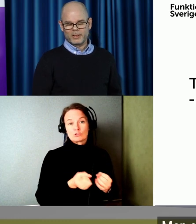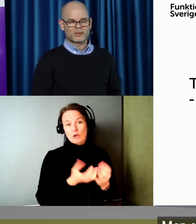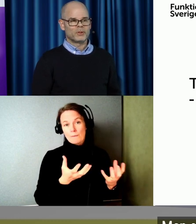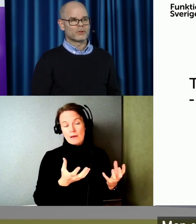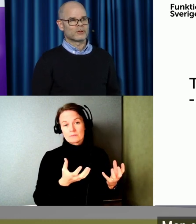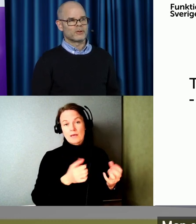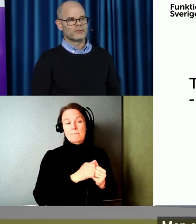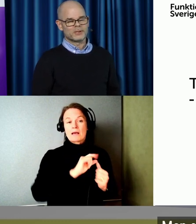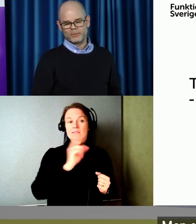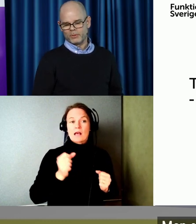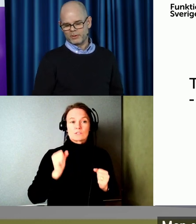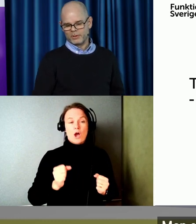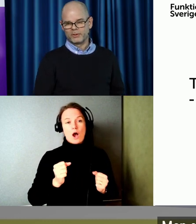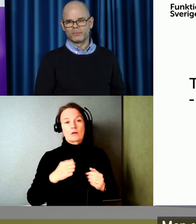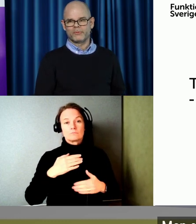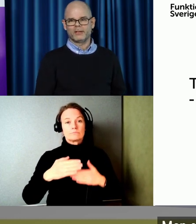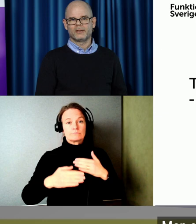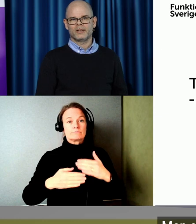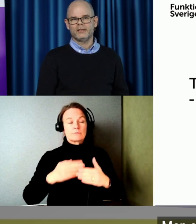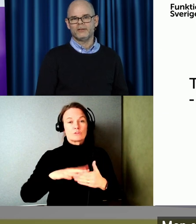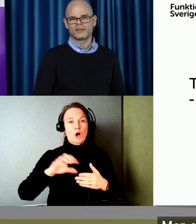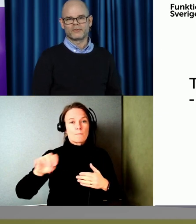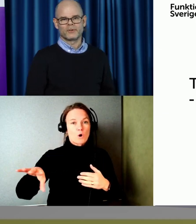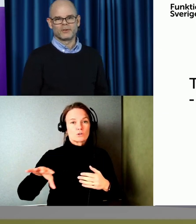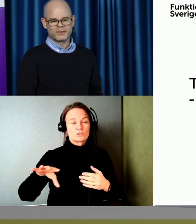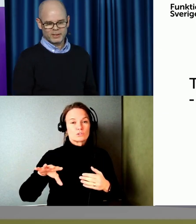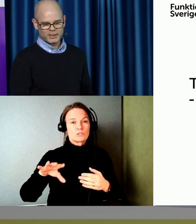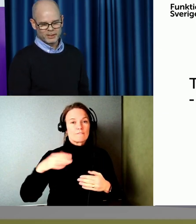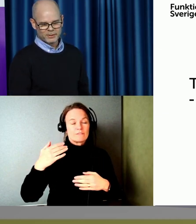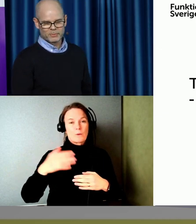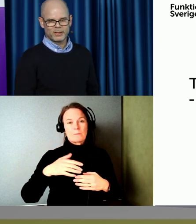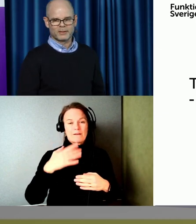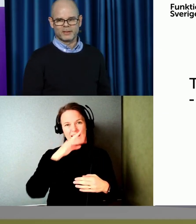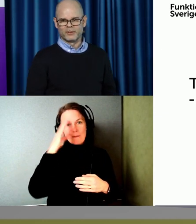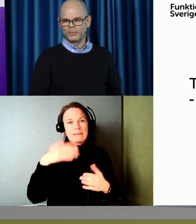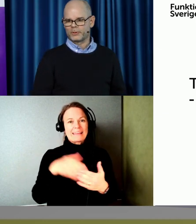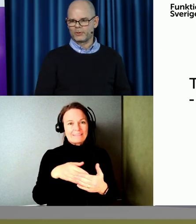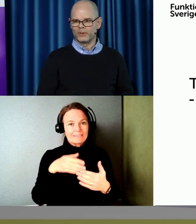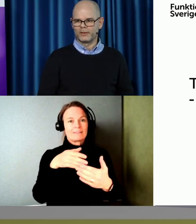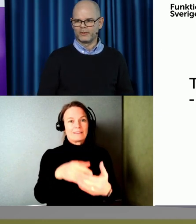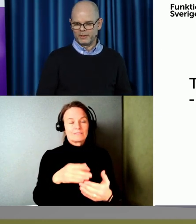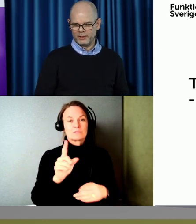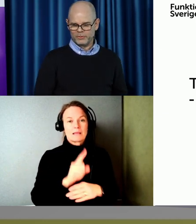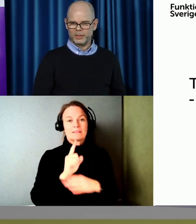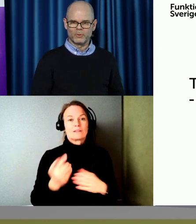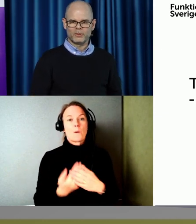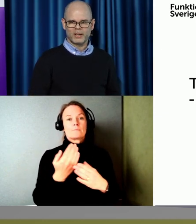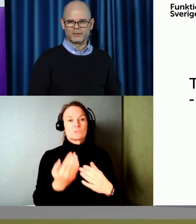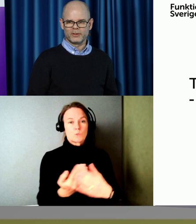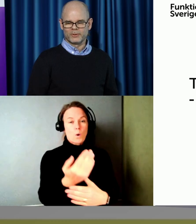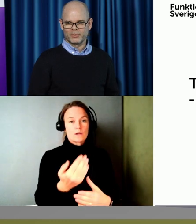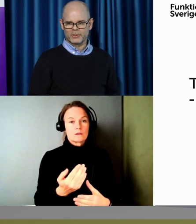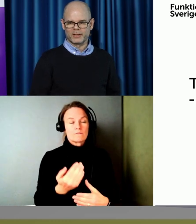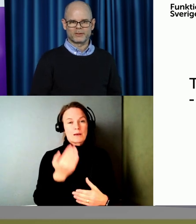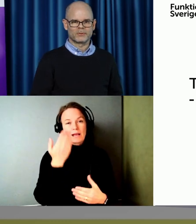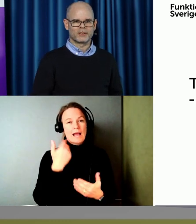Men sen ska man ju också gradvis ta bort de befintliga hinnerna för tillgänglighet som hela tiden uppstår. För man når ju